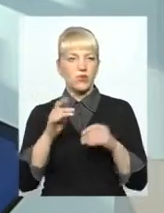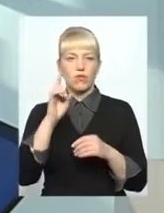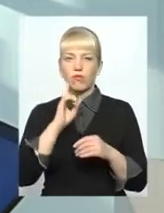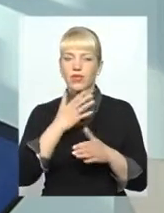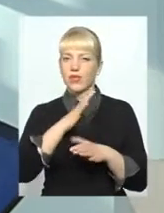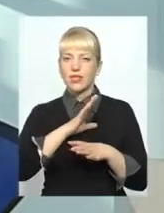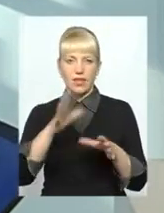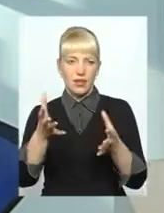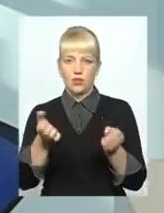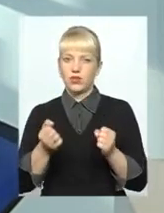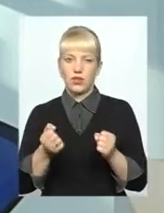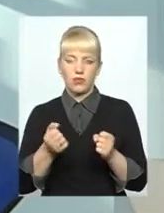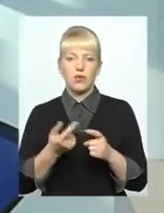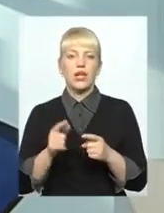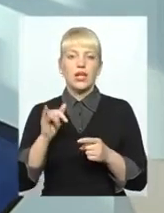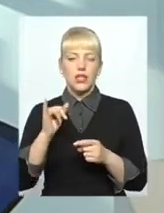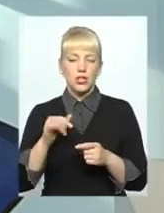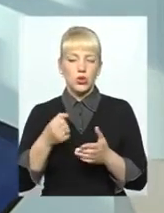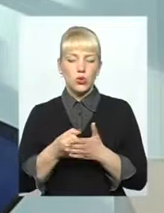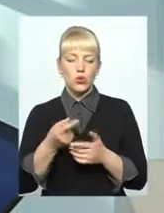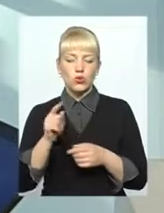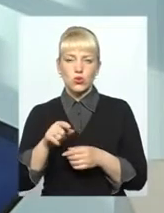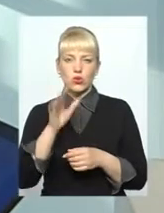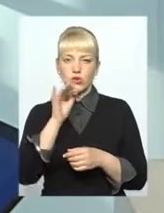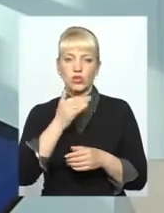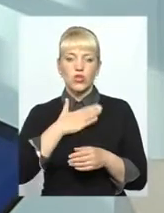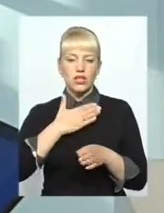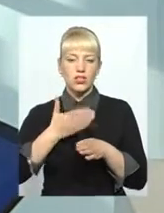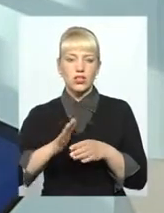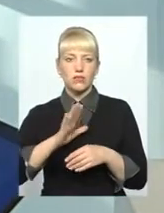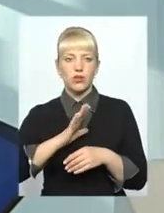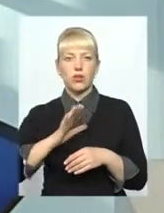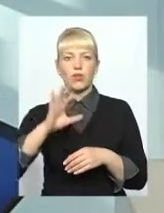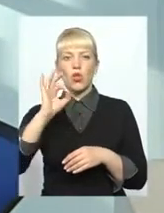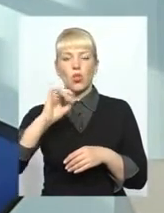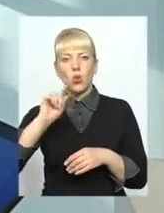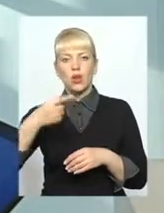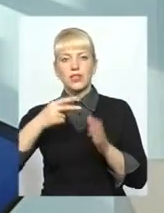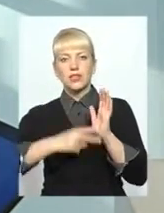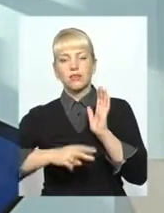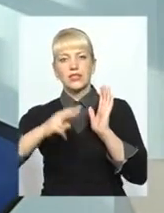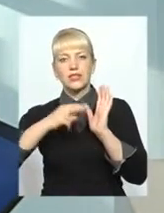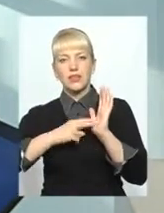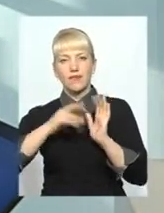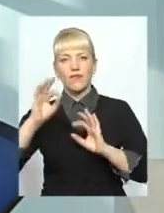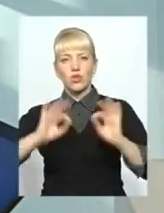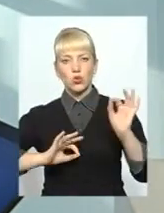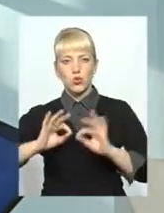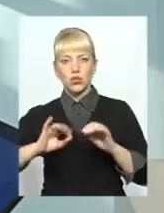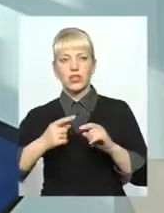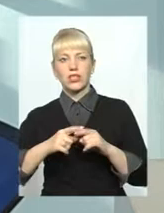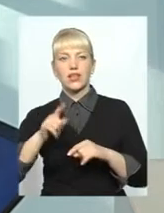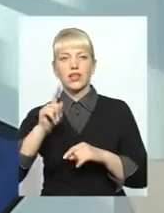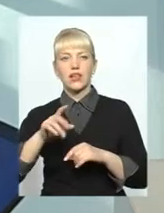отримували. До цього часу наша частка була лише на рівні 0,77%. Тобто, даже